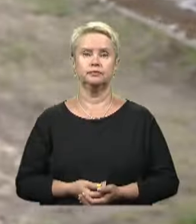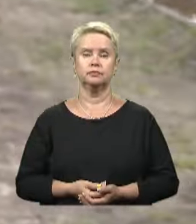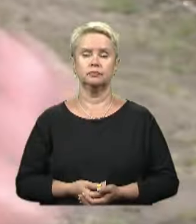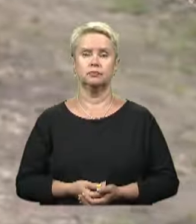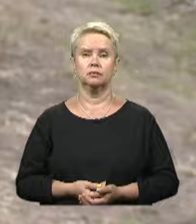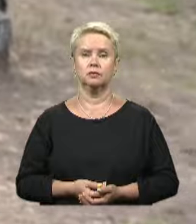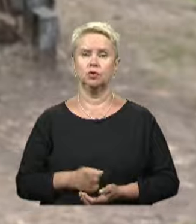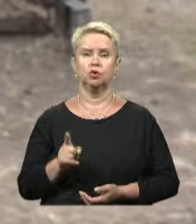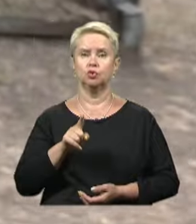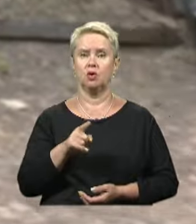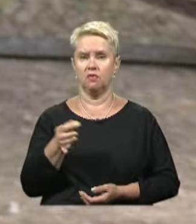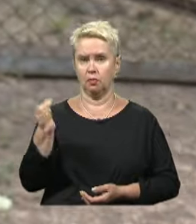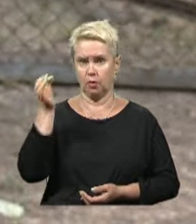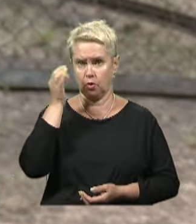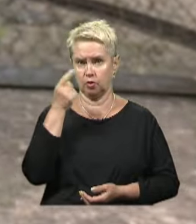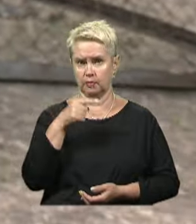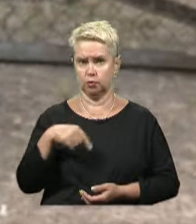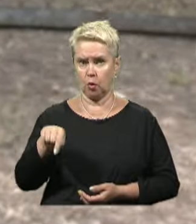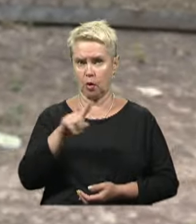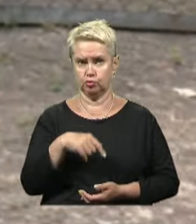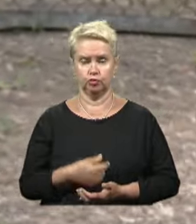Що ви пам'ятаєте ось про цю калюжу?